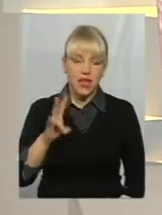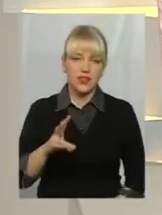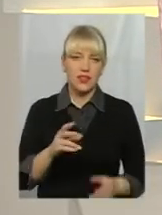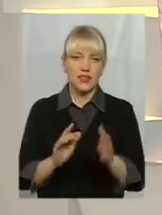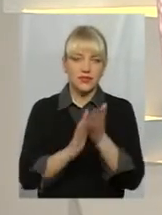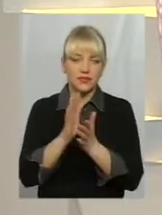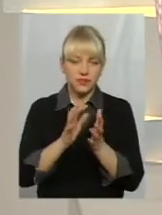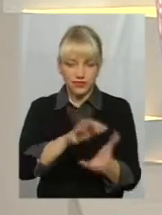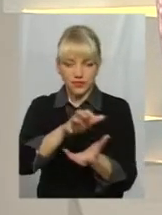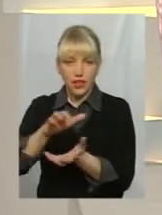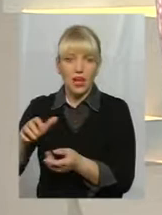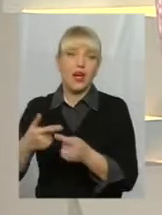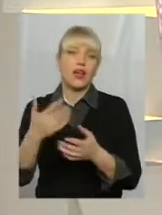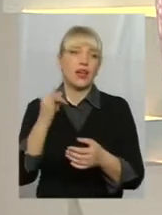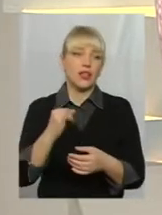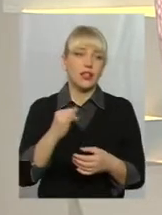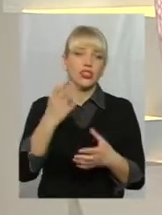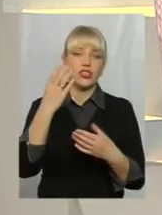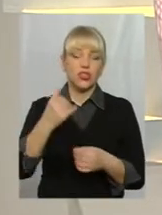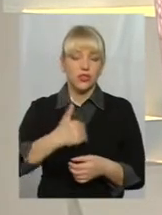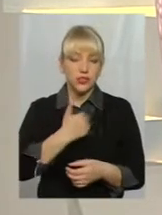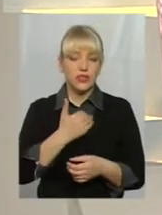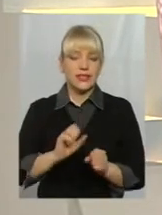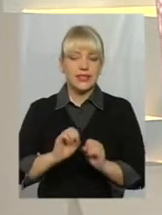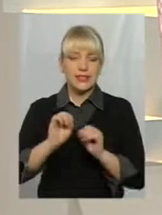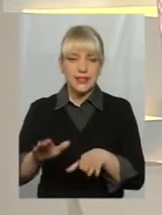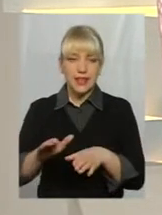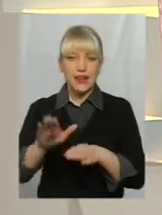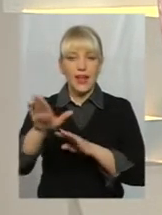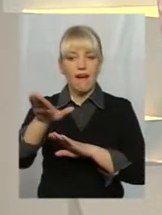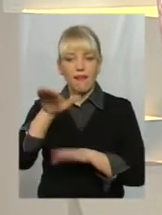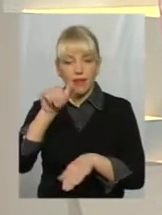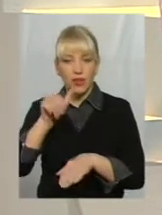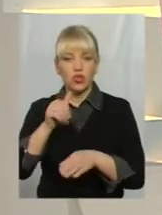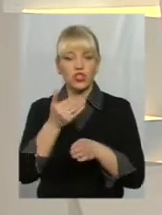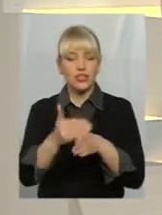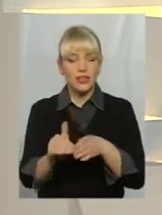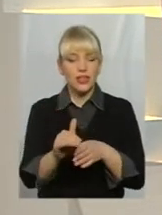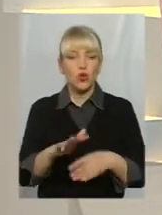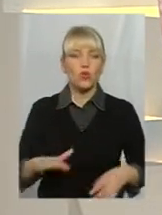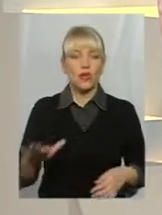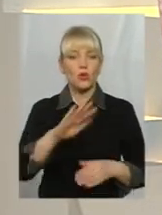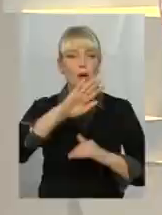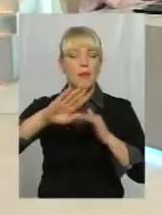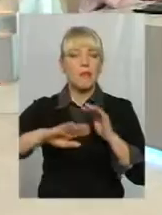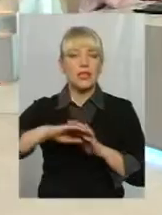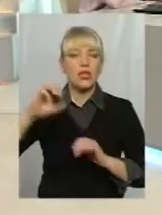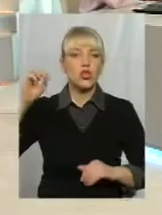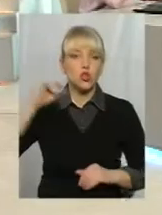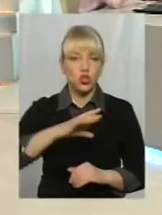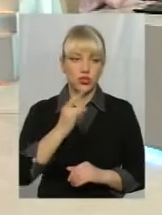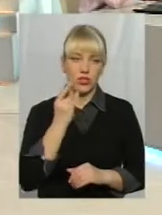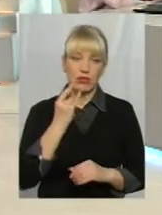промисловість. А ще голова говорив про намір здати в оренду частину території під сонячну станцію. От ви як вважаєте, пане Сергію, це